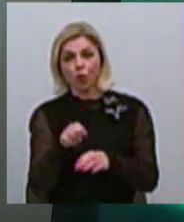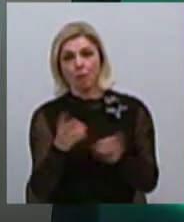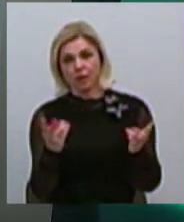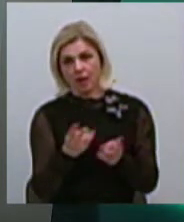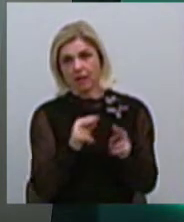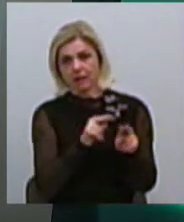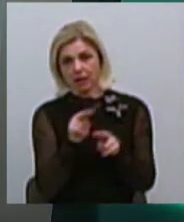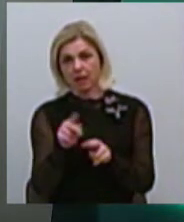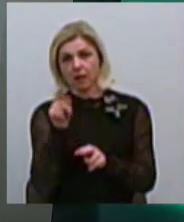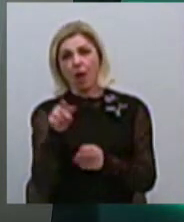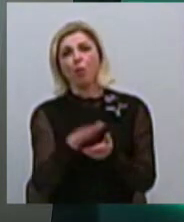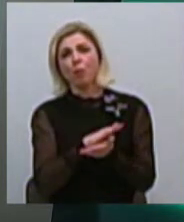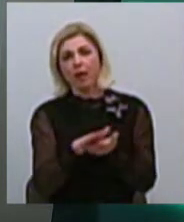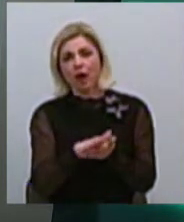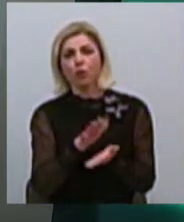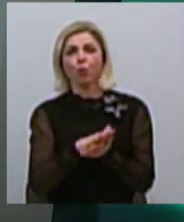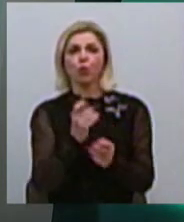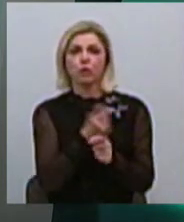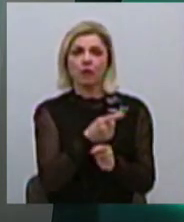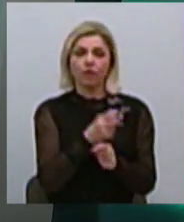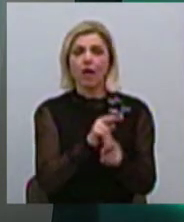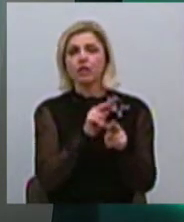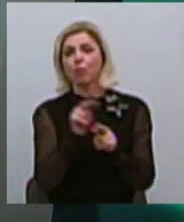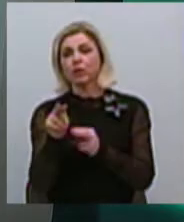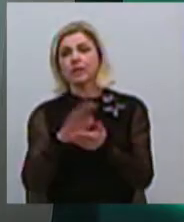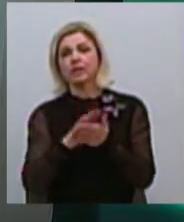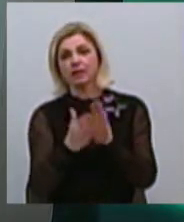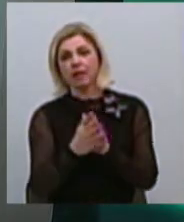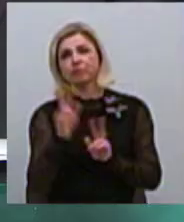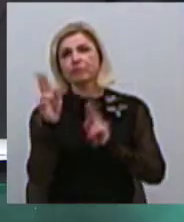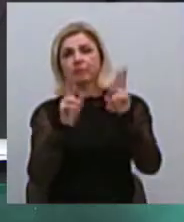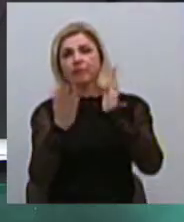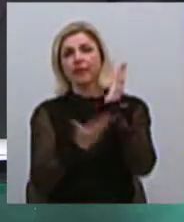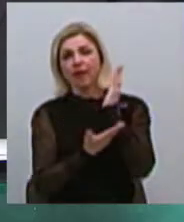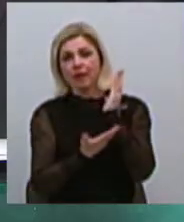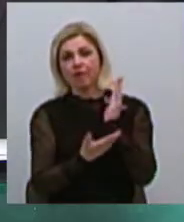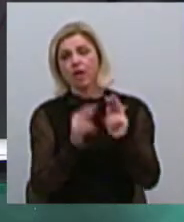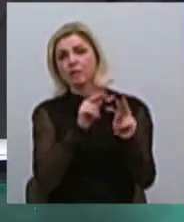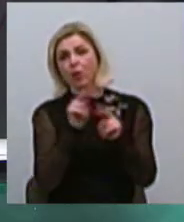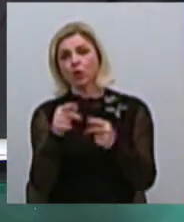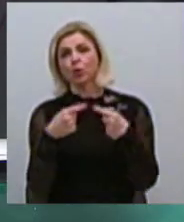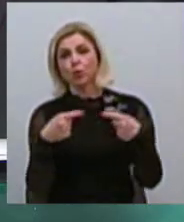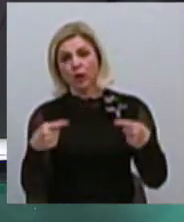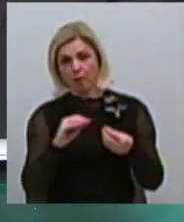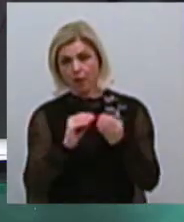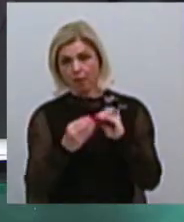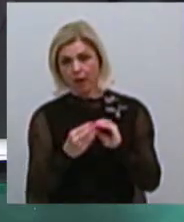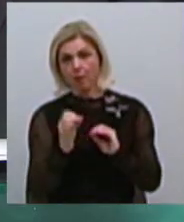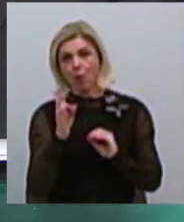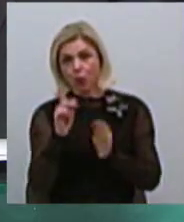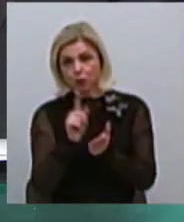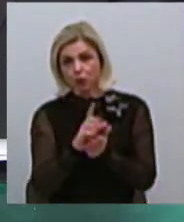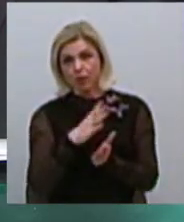убирати, вносити мусор, смотрити состояние, подрезати вокруг ветки, смотрити інші проблеми. Тобто він должен бути на